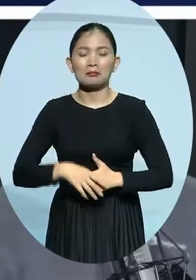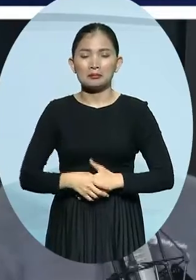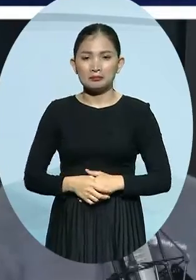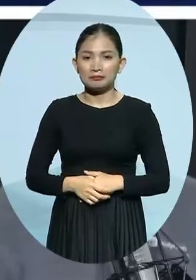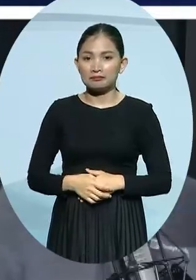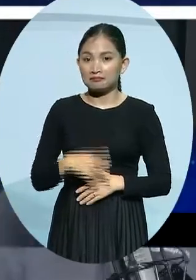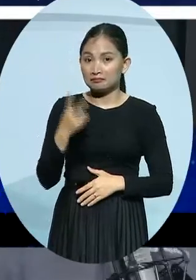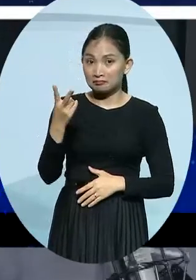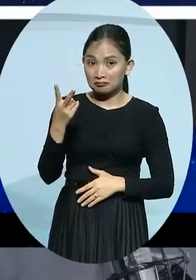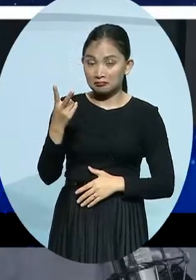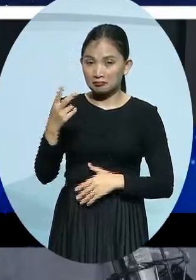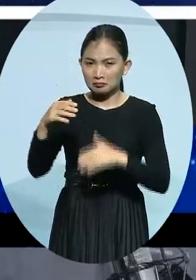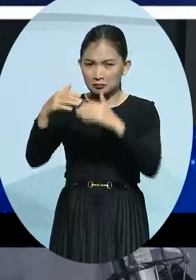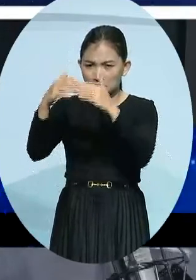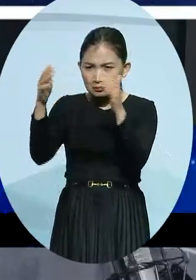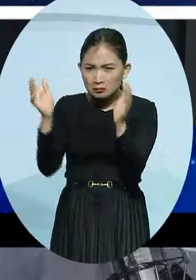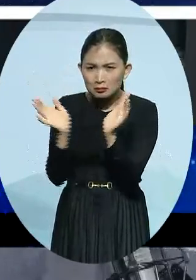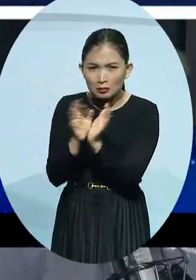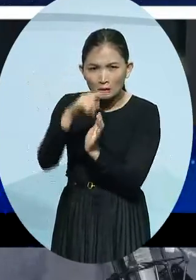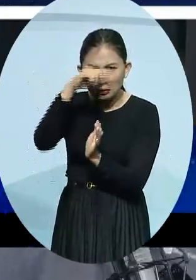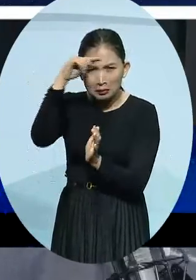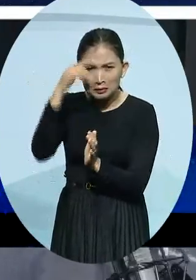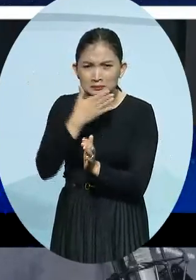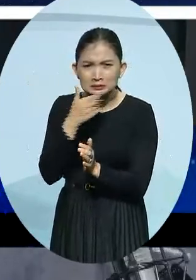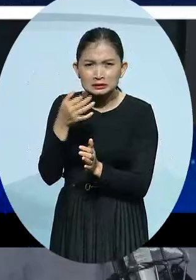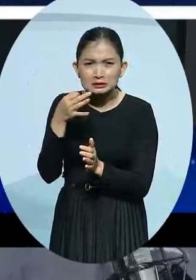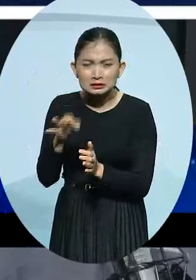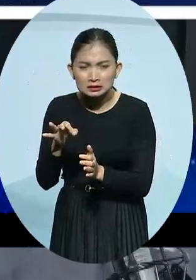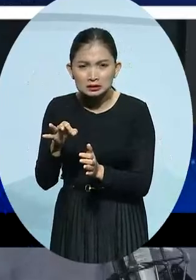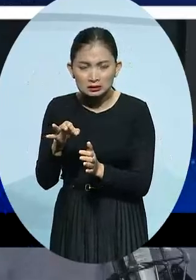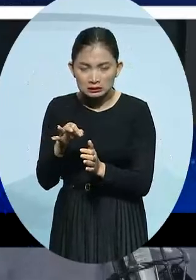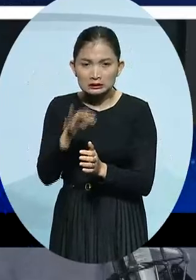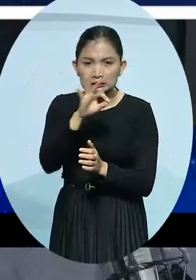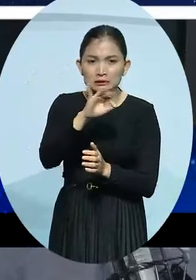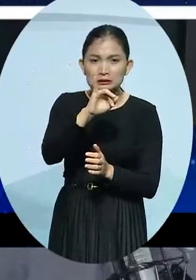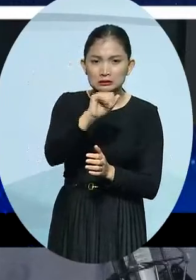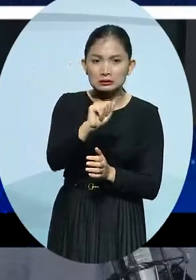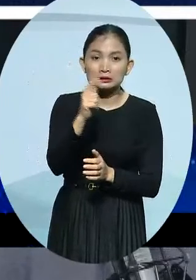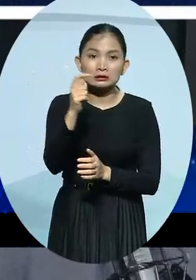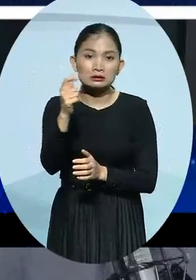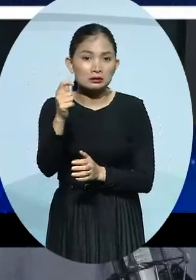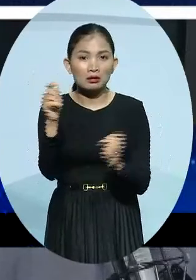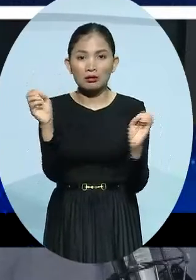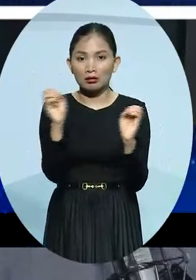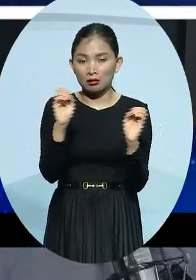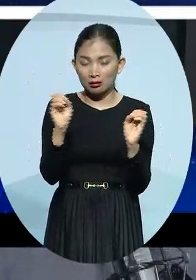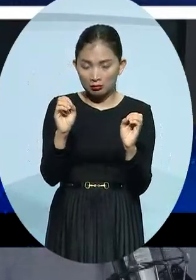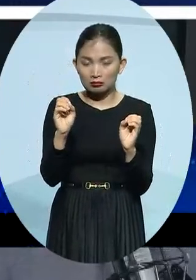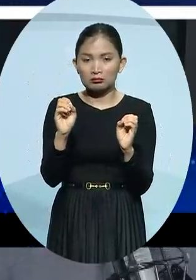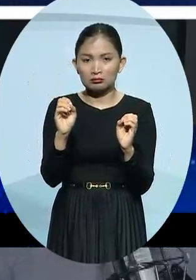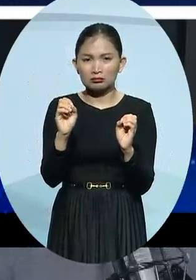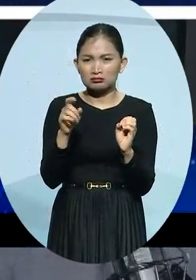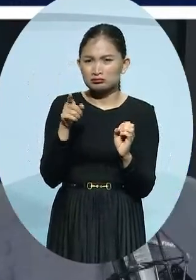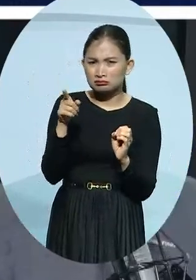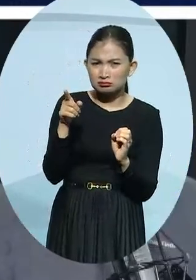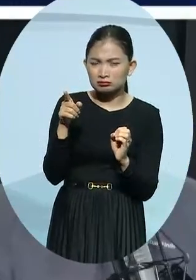Hố đen mới phát hiện đặc biệt ở chỗ, nó không phát ra những thiên phóng xa ít khi nuốt những dật thể xung quanh, bạo lực hấp dẫn cực mạnh. Ngoài ra,